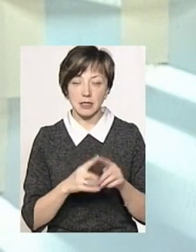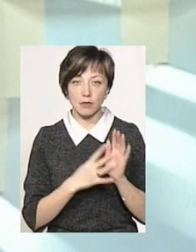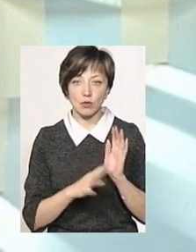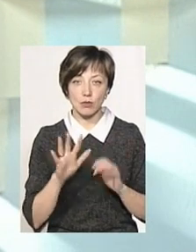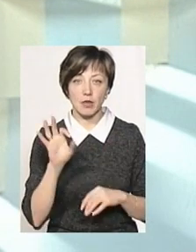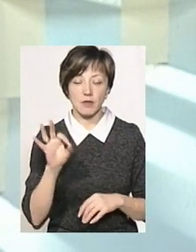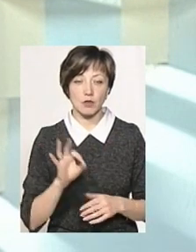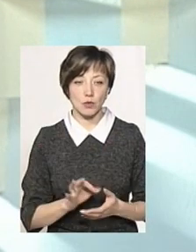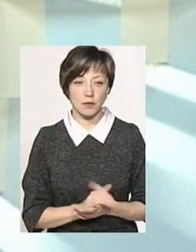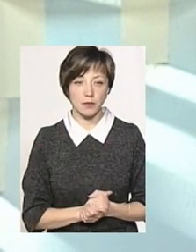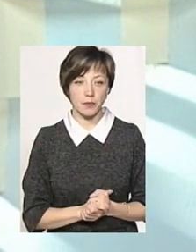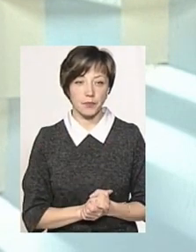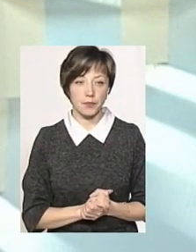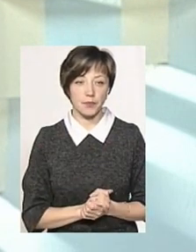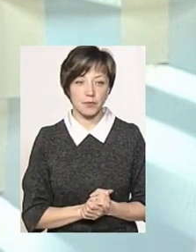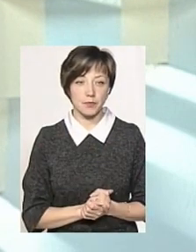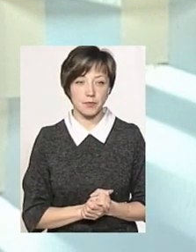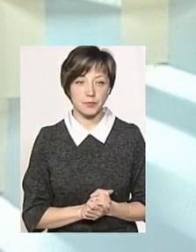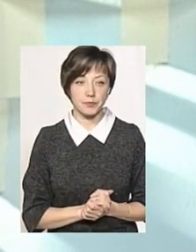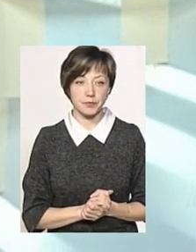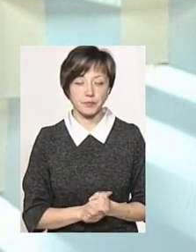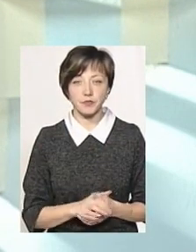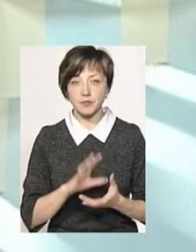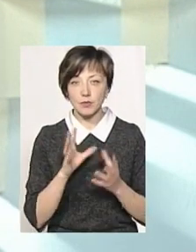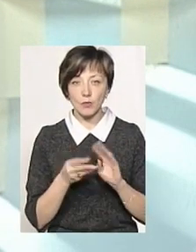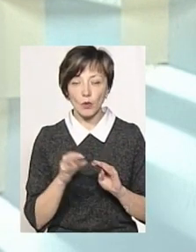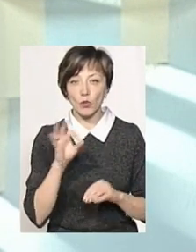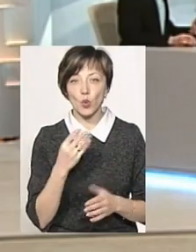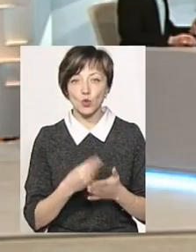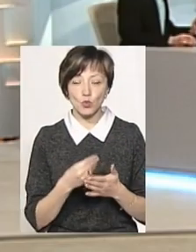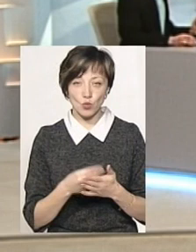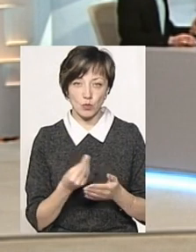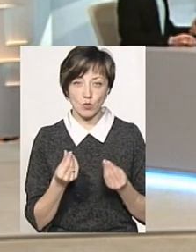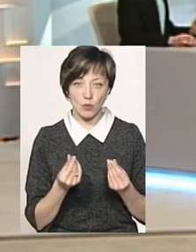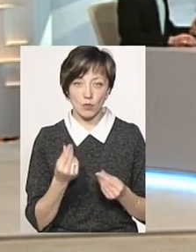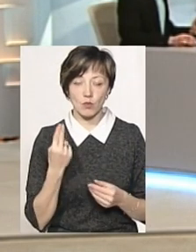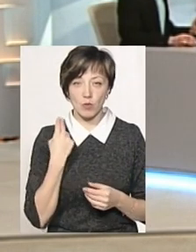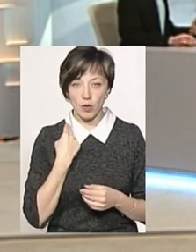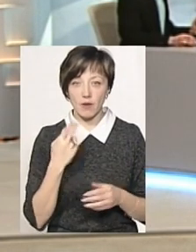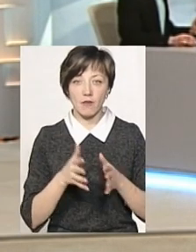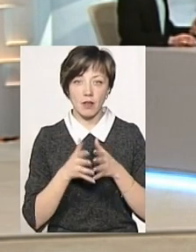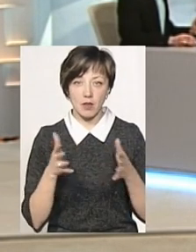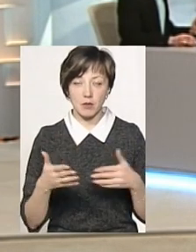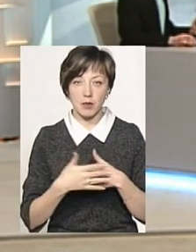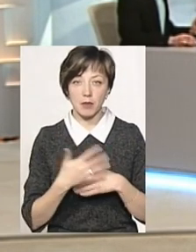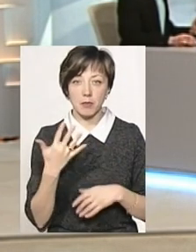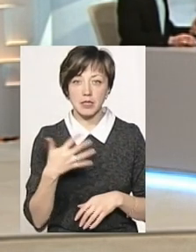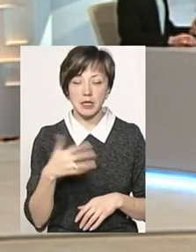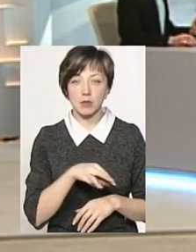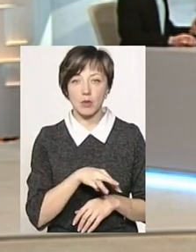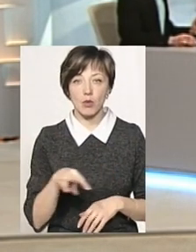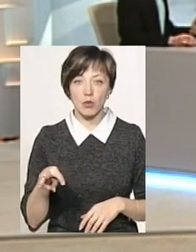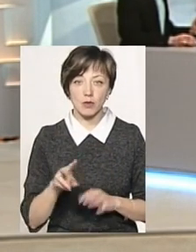95%. Якщо взяти суму заборгованості, дійсно вона досить є великою, бо вже порядка 50